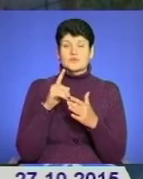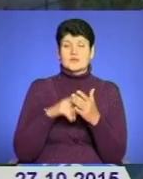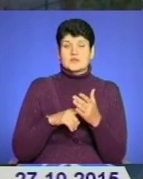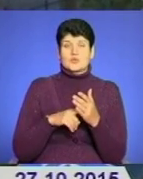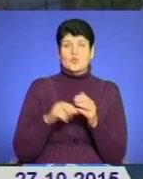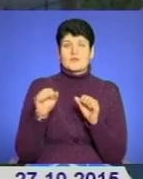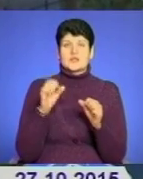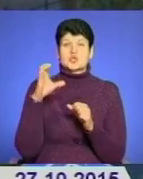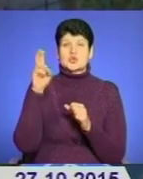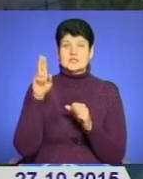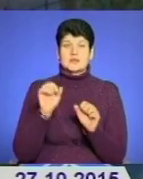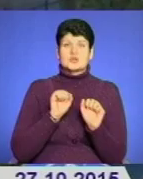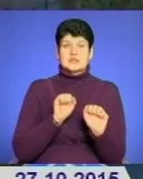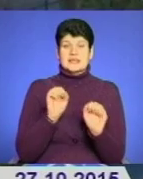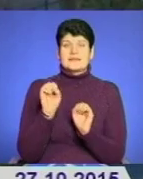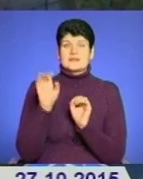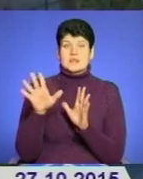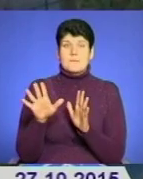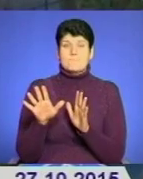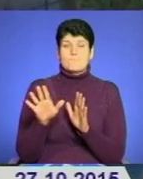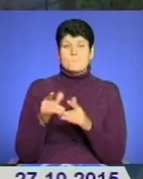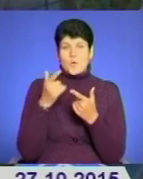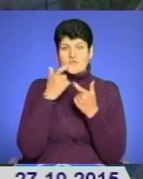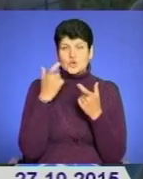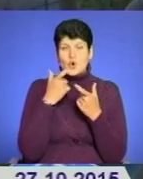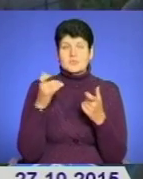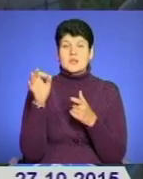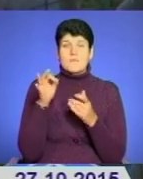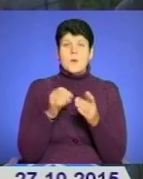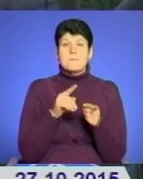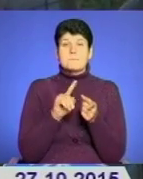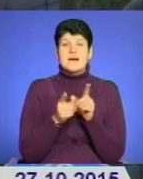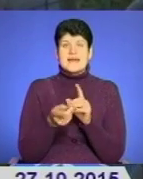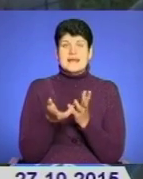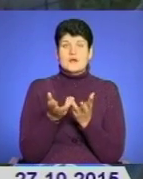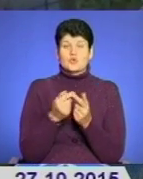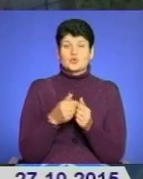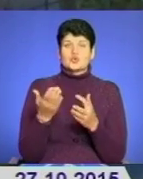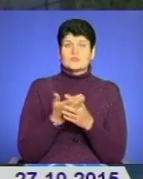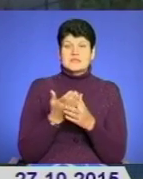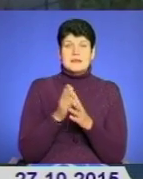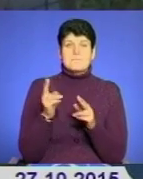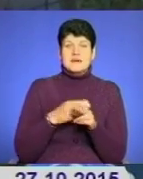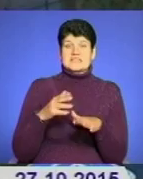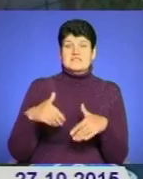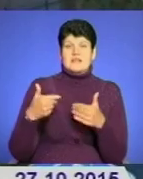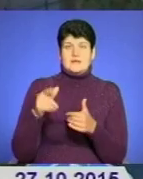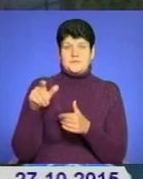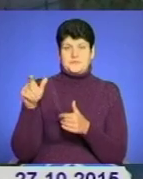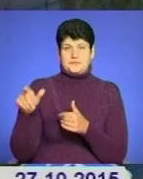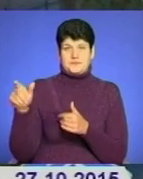соціального захисту і надсилаються повідомлення про перерахунок субсидій без звернень громадян громадян області.